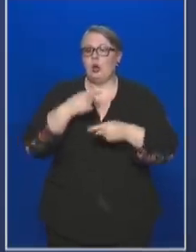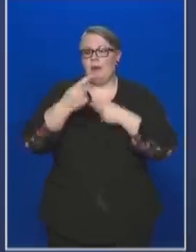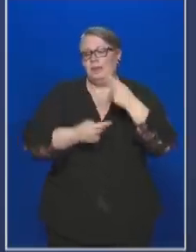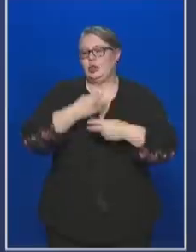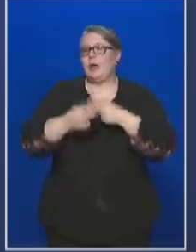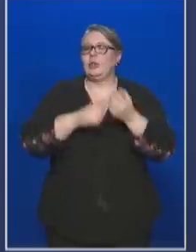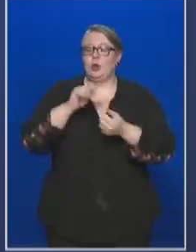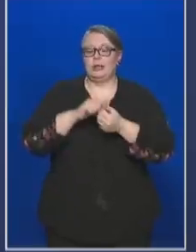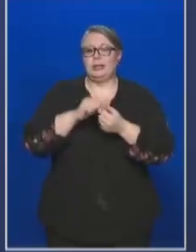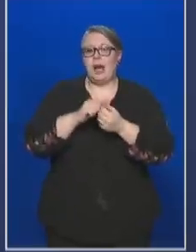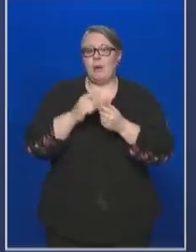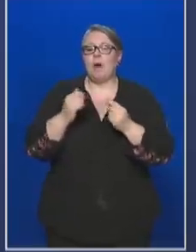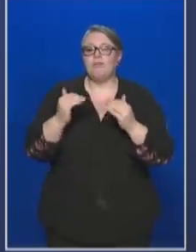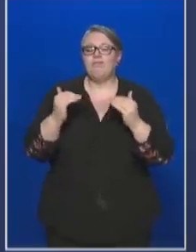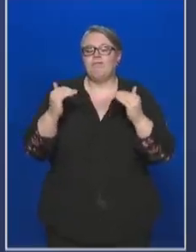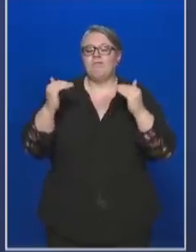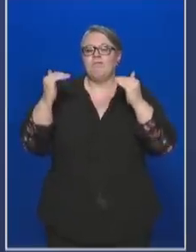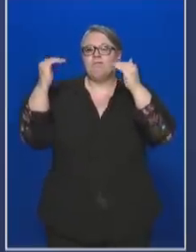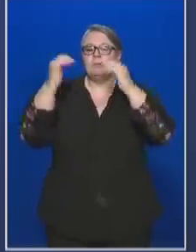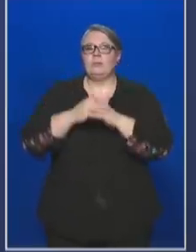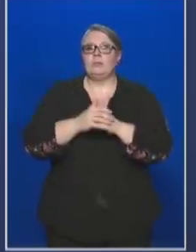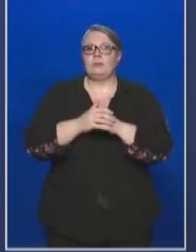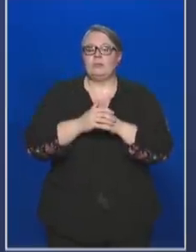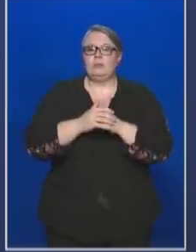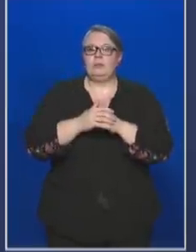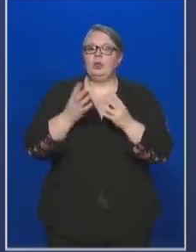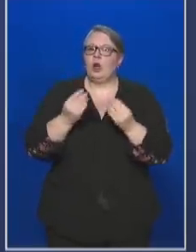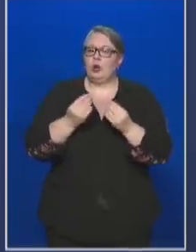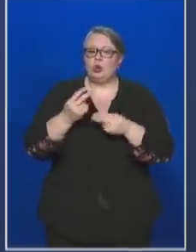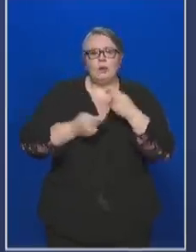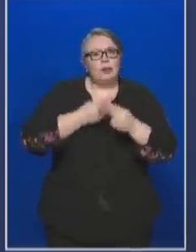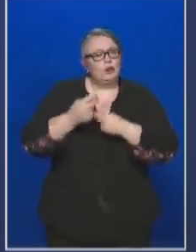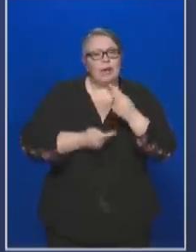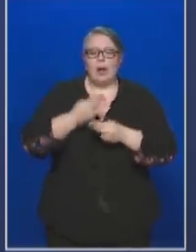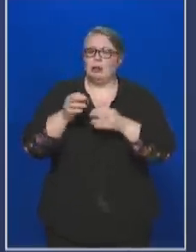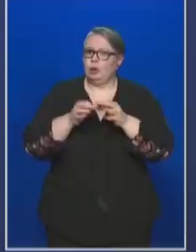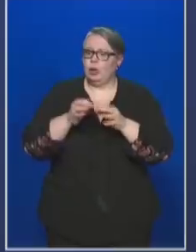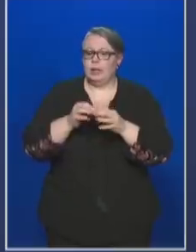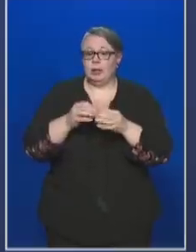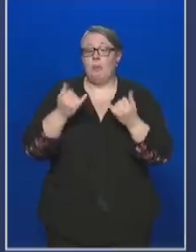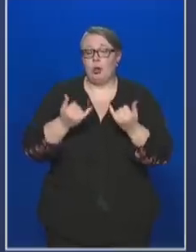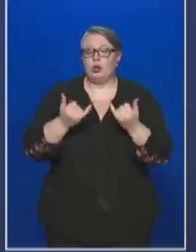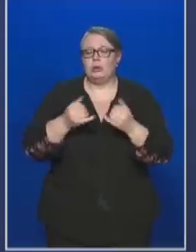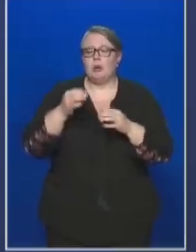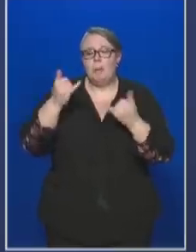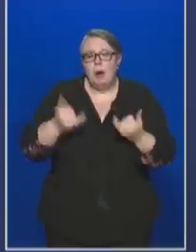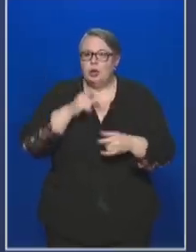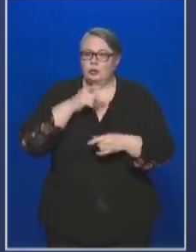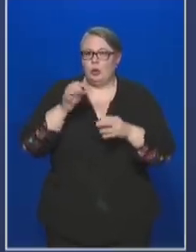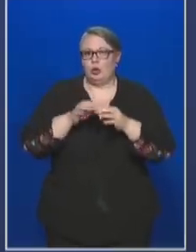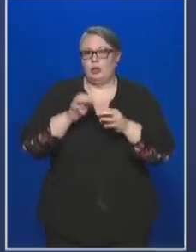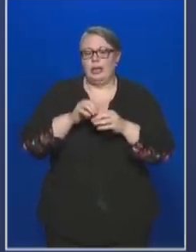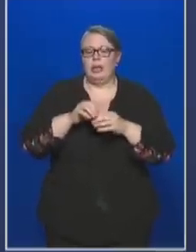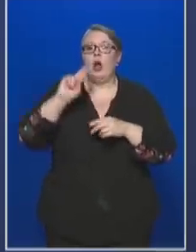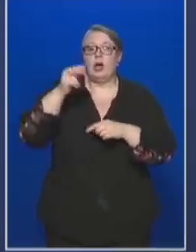vizsgálatok száma is fokozatosan emelkedik. Nagyon sok vizsgálat történt, és történik a mai napon is a